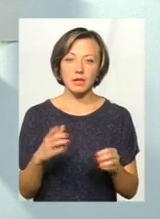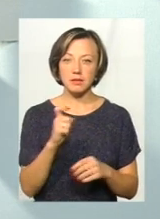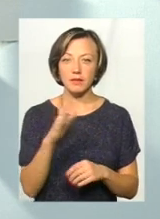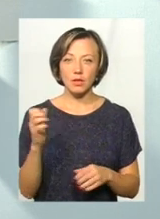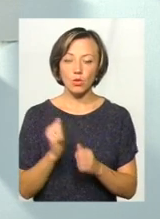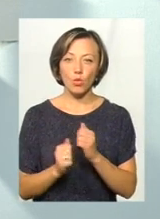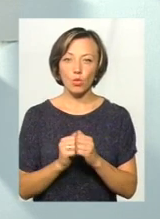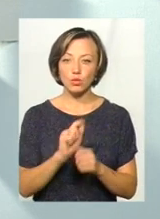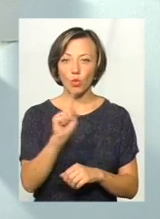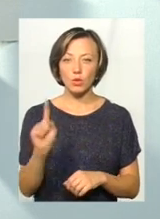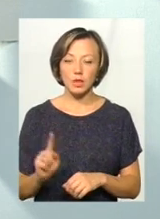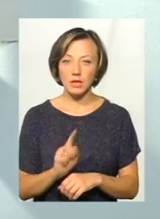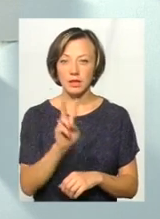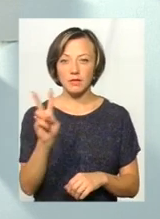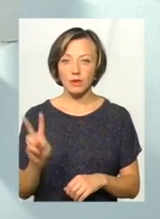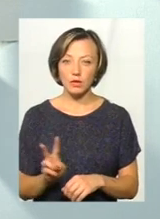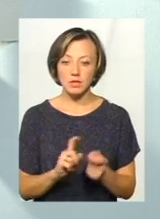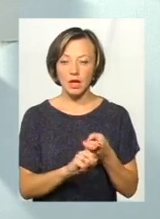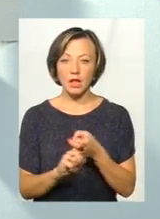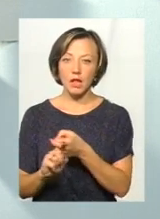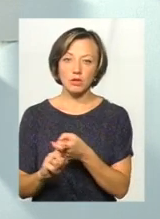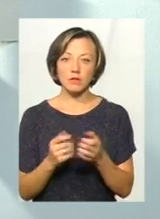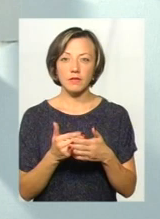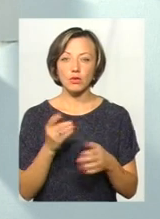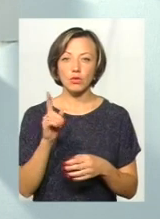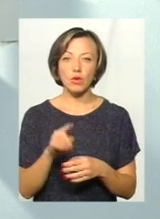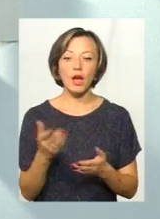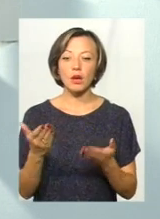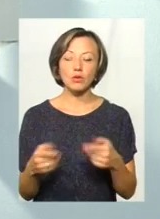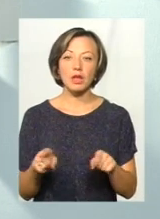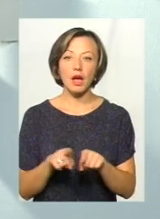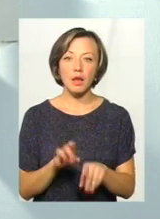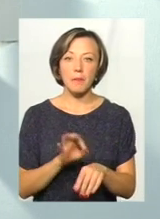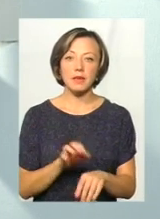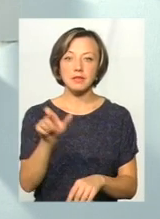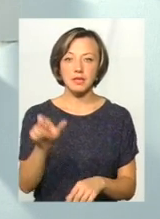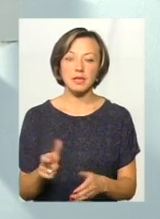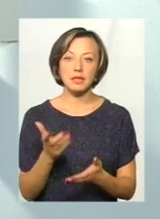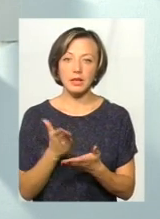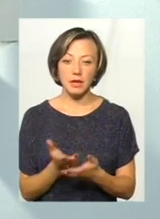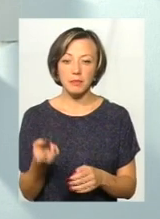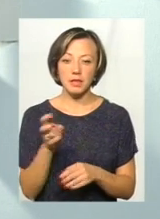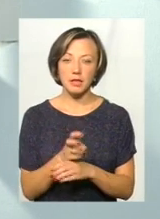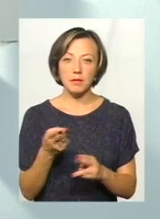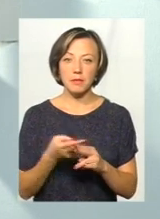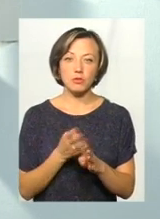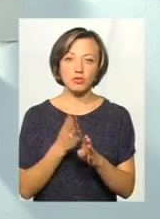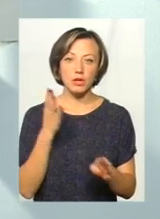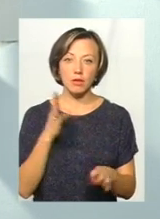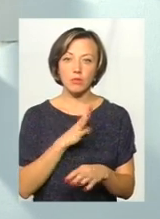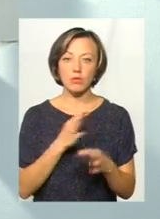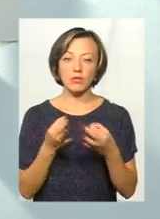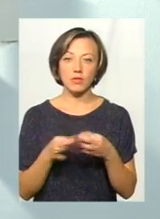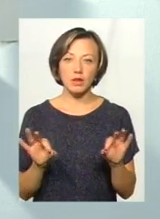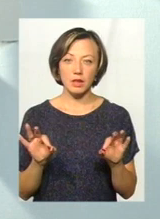наприклад, кожну годину, чи кожних дві години, в залежності від того, для того, щоб, якщо такий пацієнт є, він міг прийти без черги і було вільне дійсно